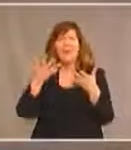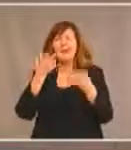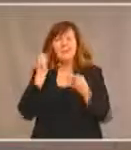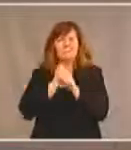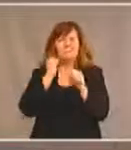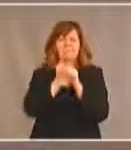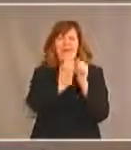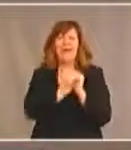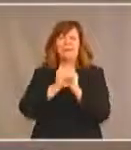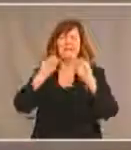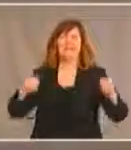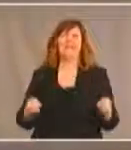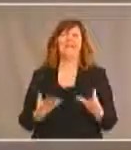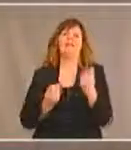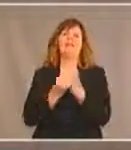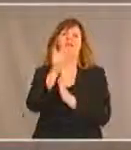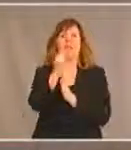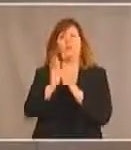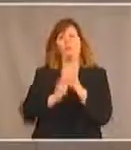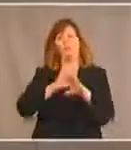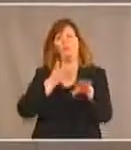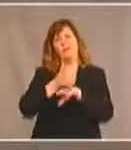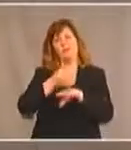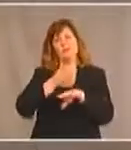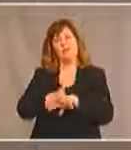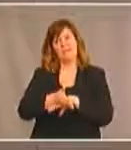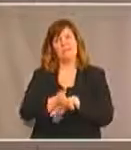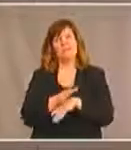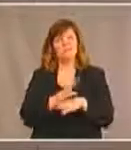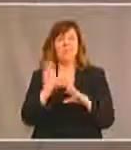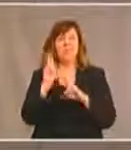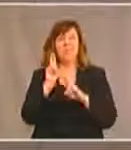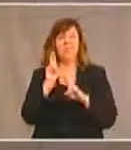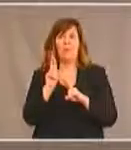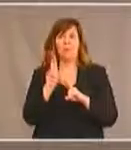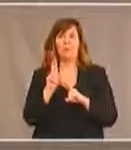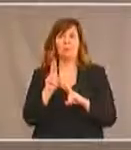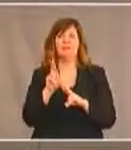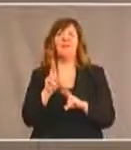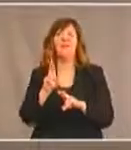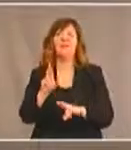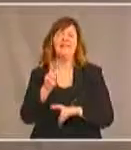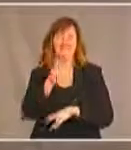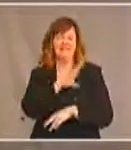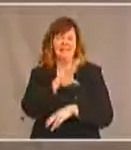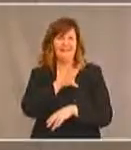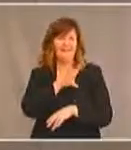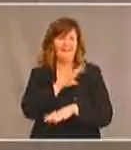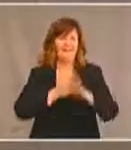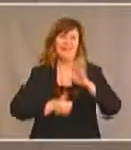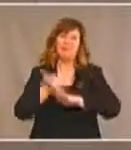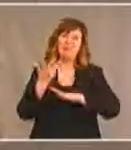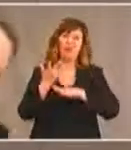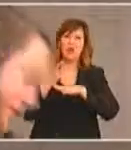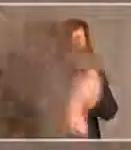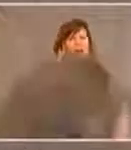'accessibilité. Nous espérons encore une fois avoir davantage d'engagement. Nous avons déjà